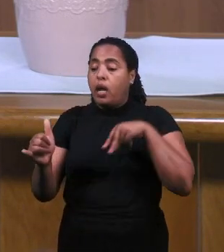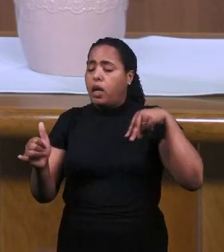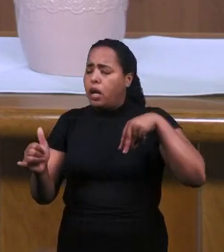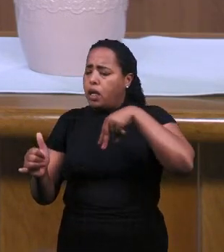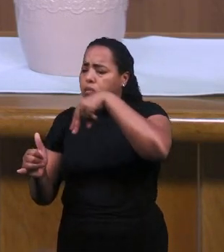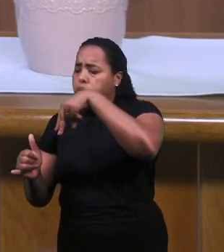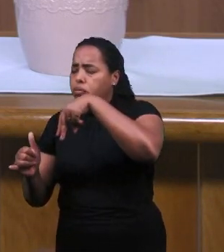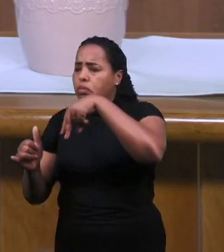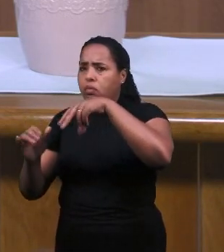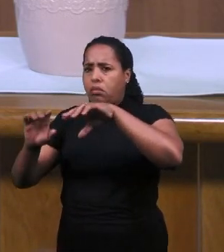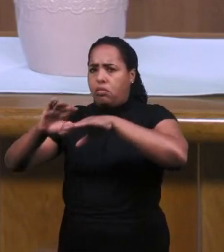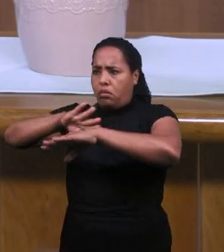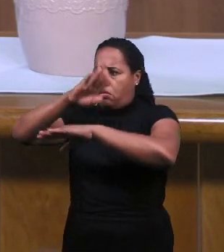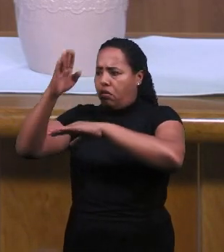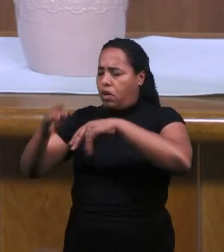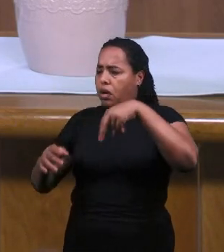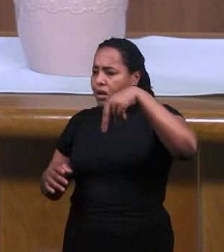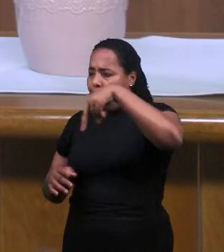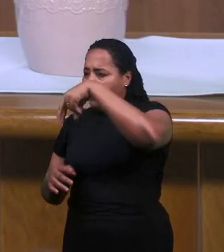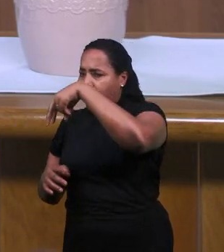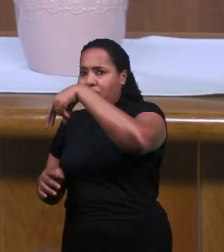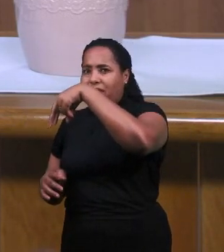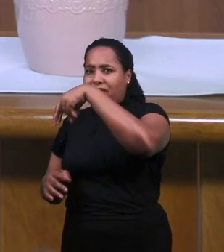Подходит К Выходу Как Будто